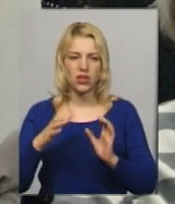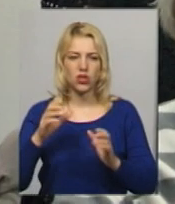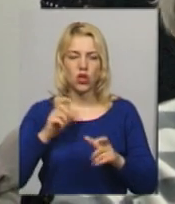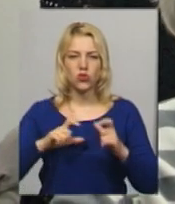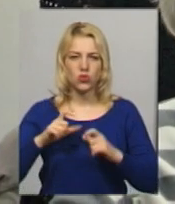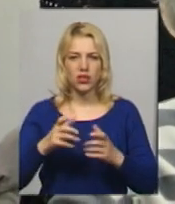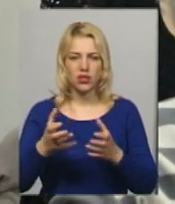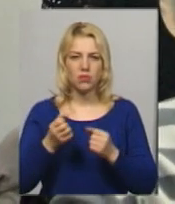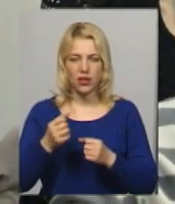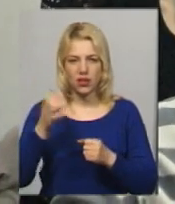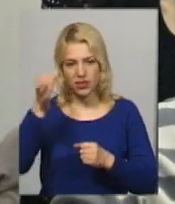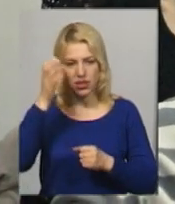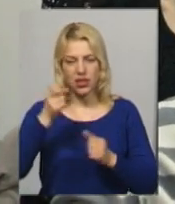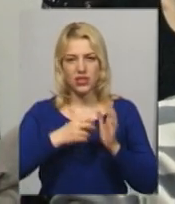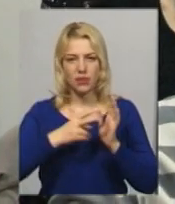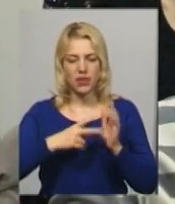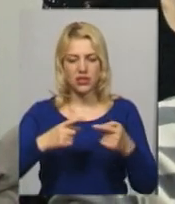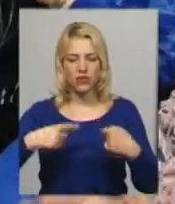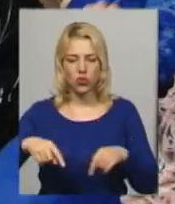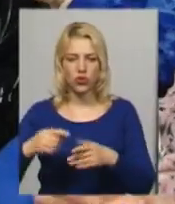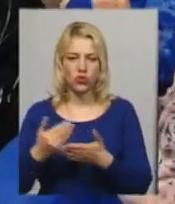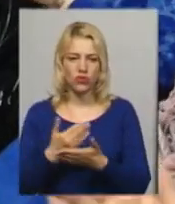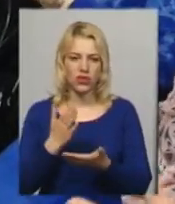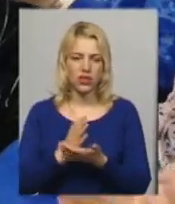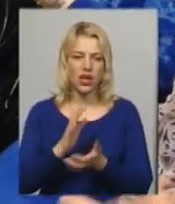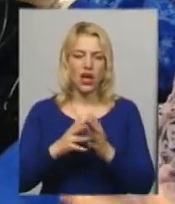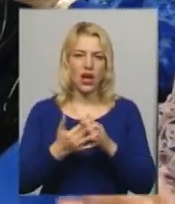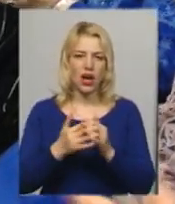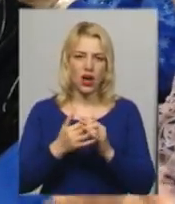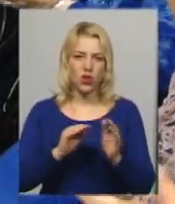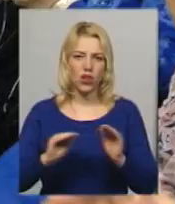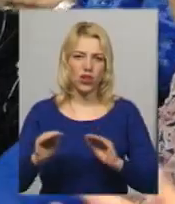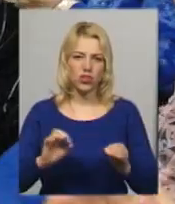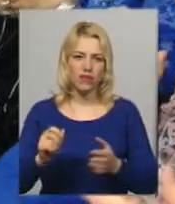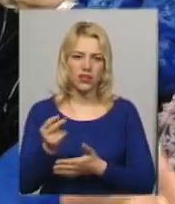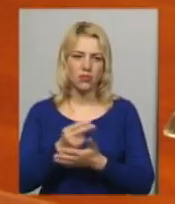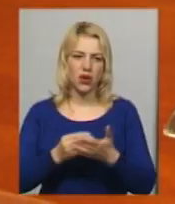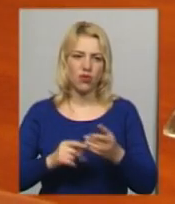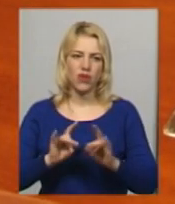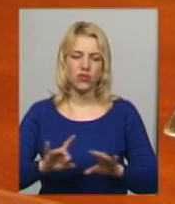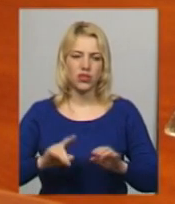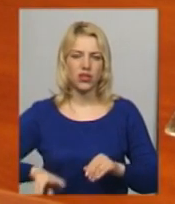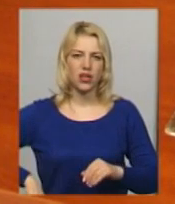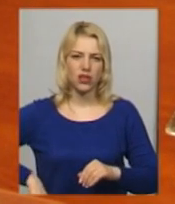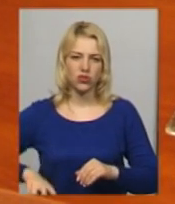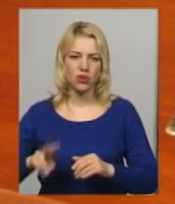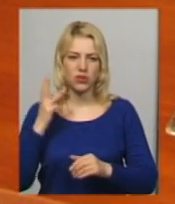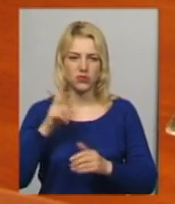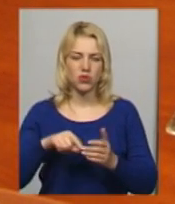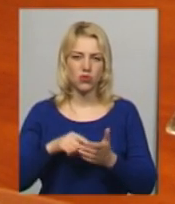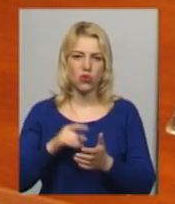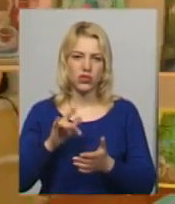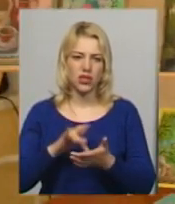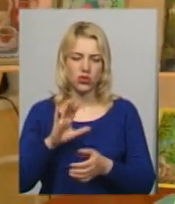здобували на 17 факультетах. Серед яких новинки – агроландшафт та малювання, розповідає директор Хмельницького міського центру соціального